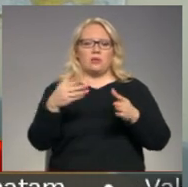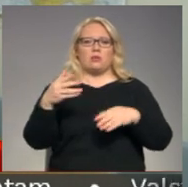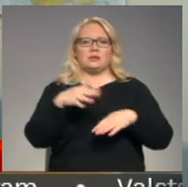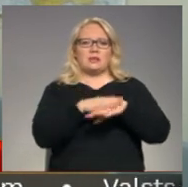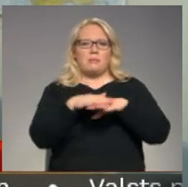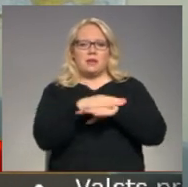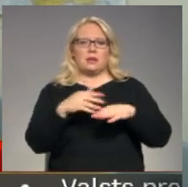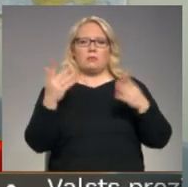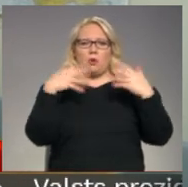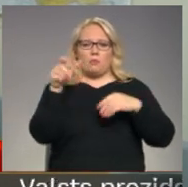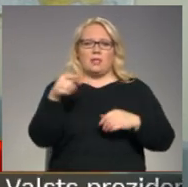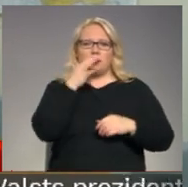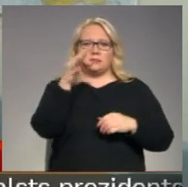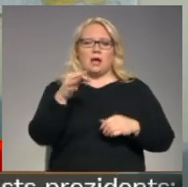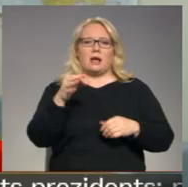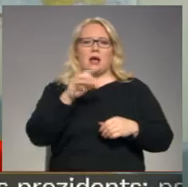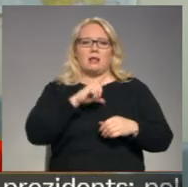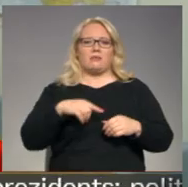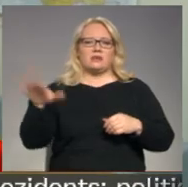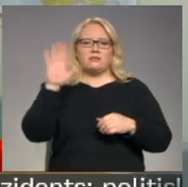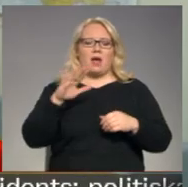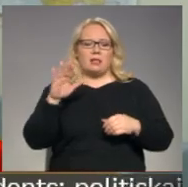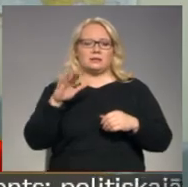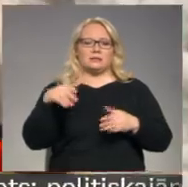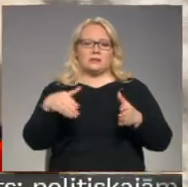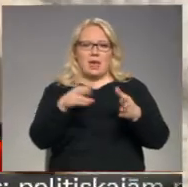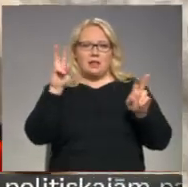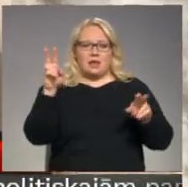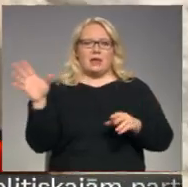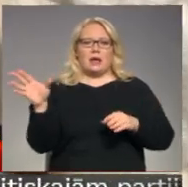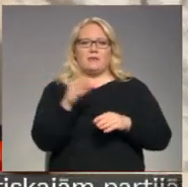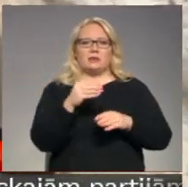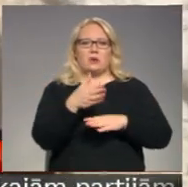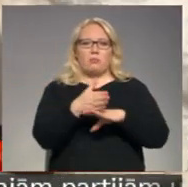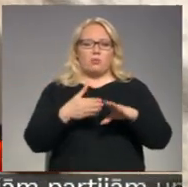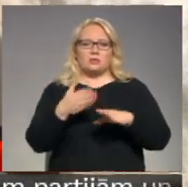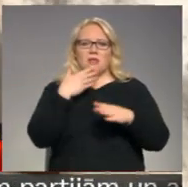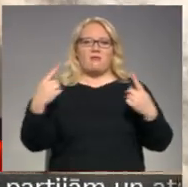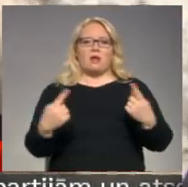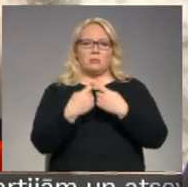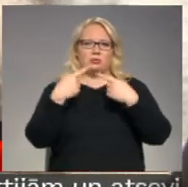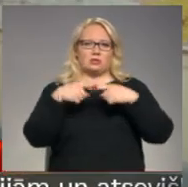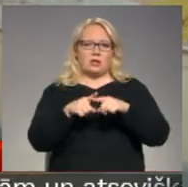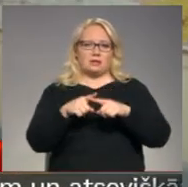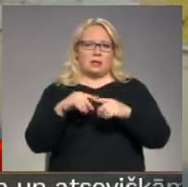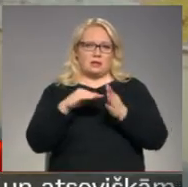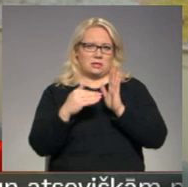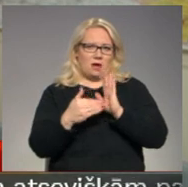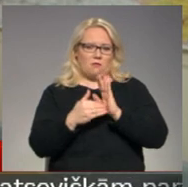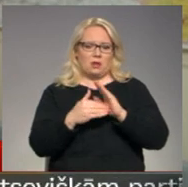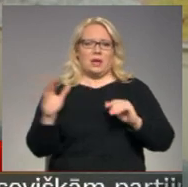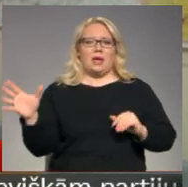politiķiem. Tā uzsver Latvijas valsts ceļos. Te rēķina, ka pūse visu ceļu ir neatbilstošā tehniskā stāvoklī. Visai